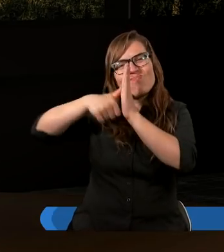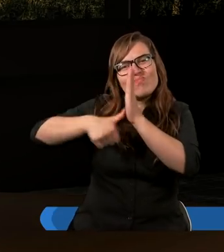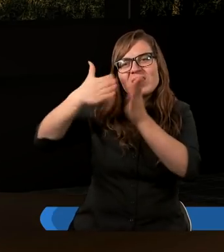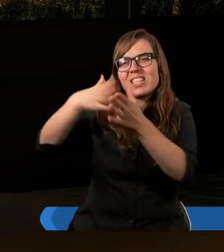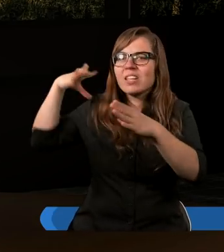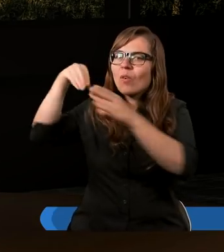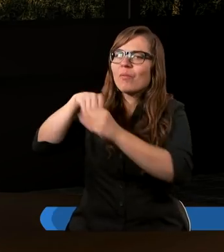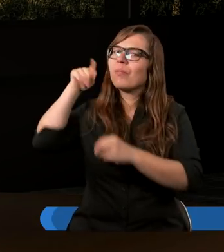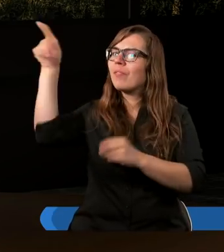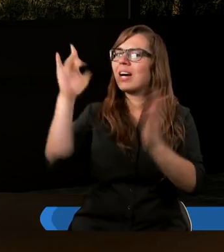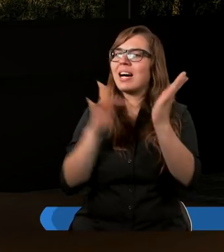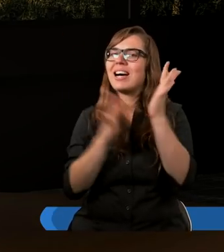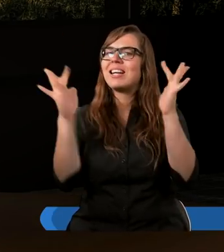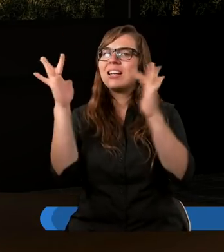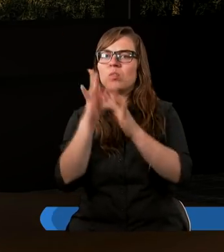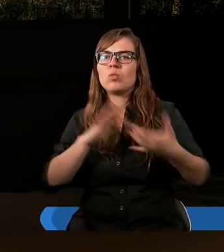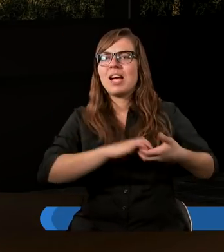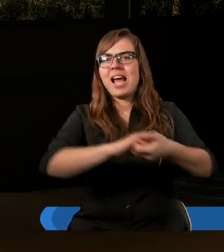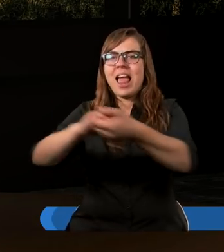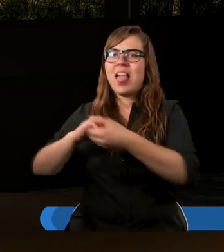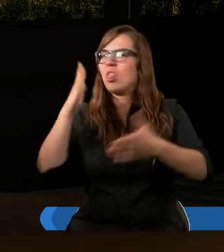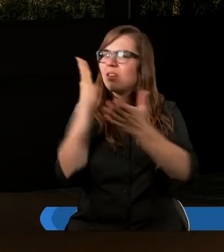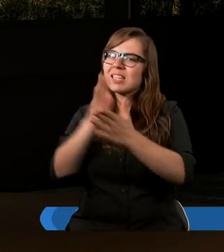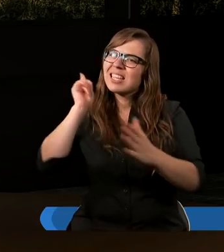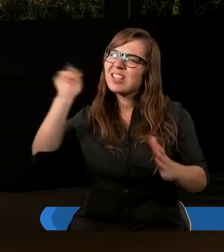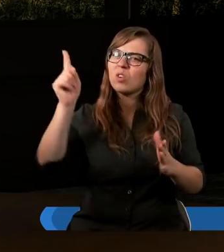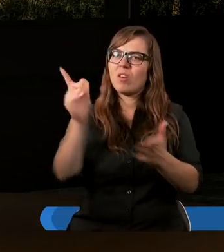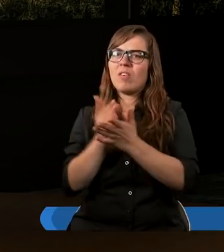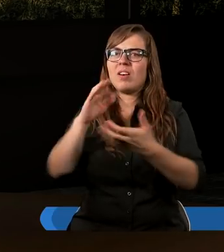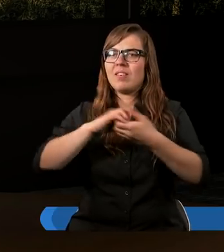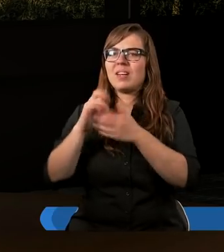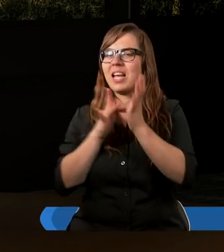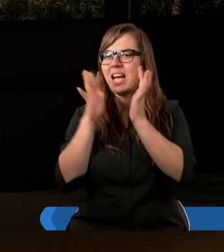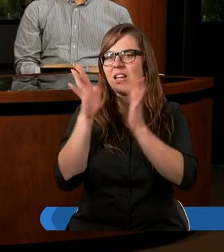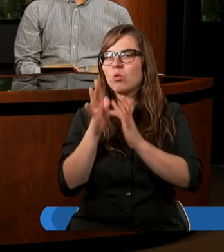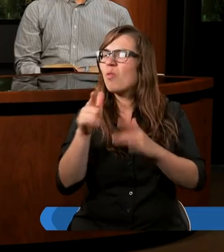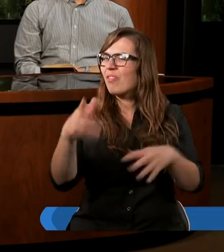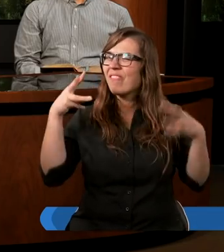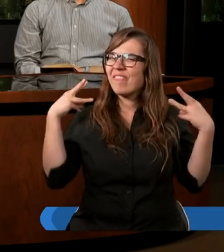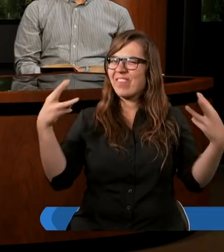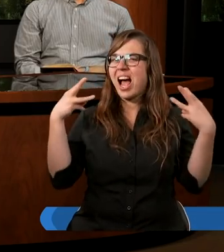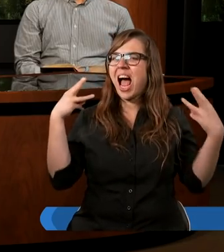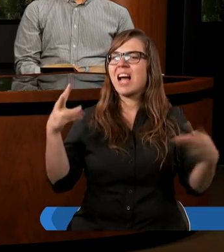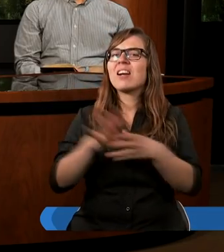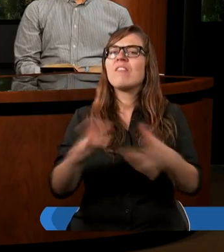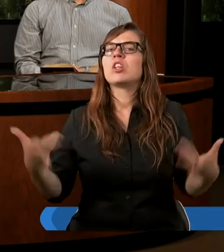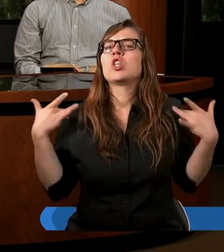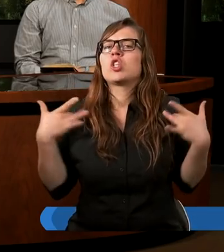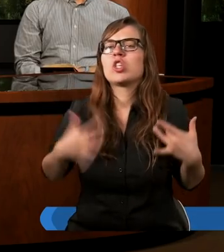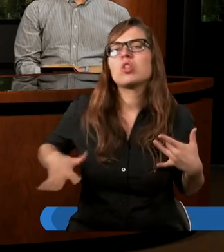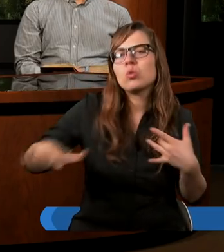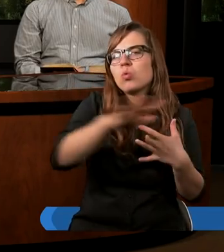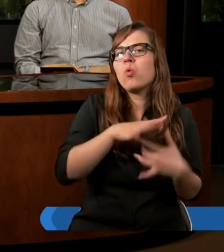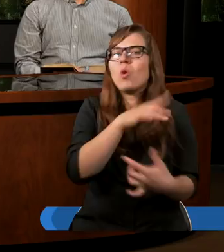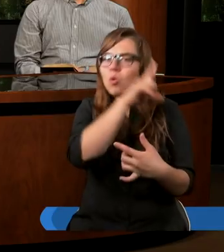Chrystusie jest ta jedność, tak, i ta jedność jest bardzo, bardzo ważna w naszym codziennym życiu chrześcijańskim i